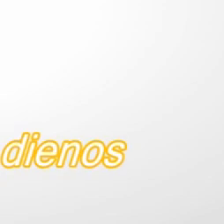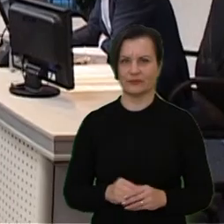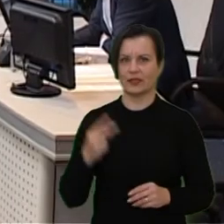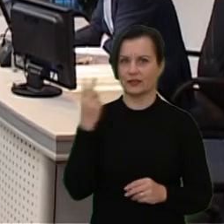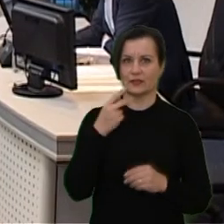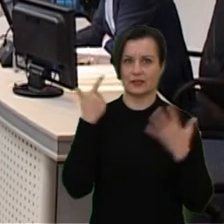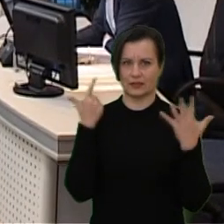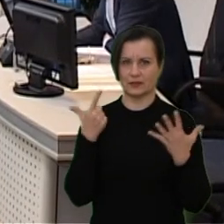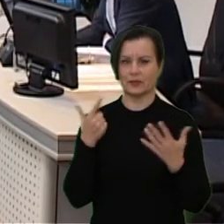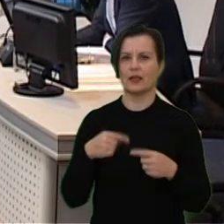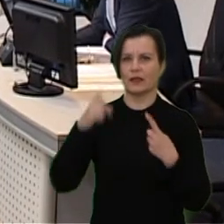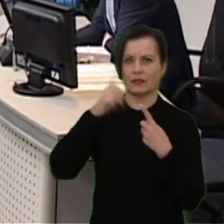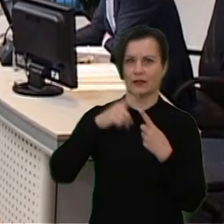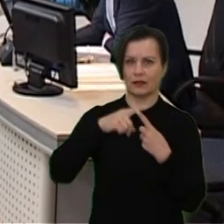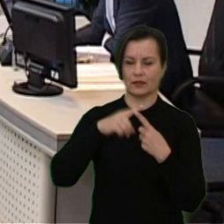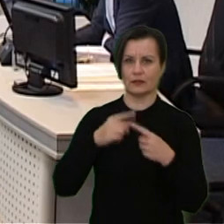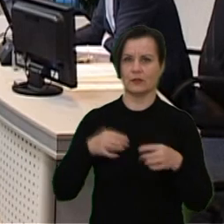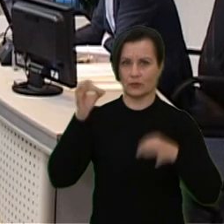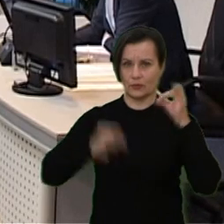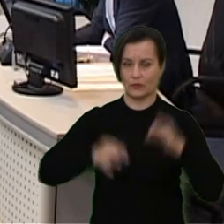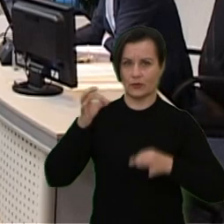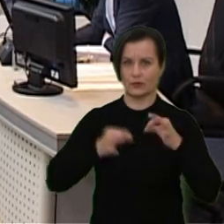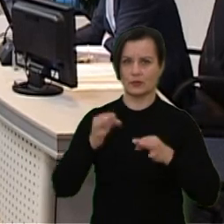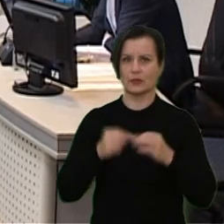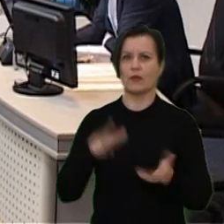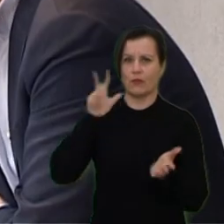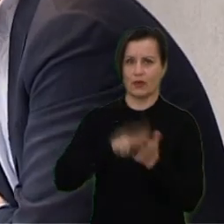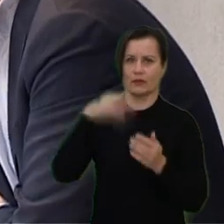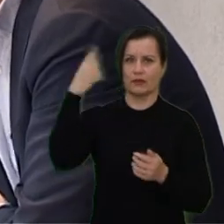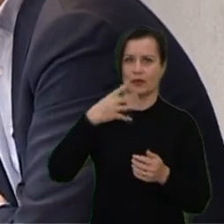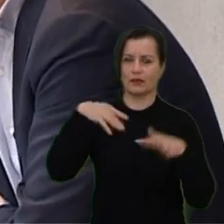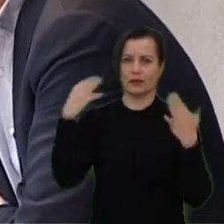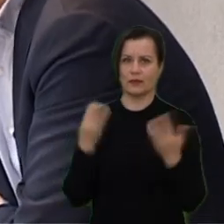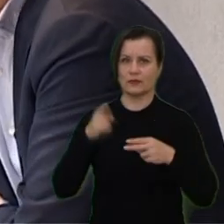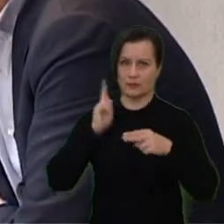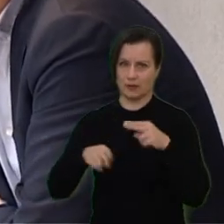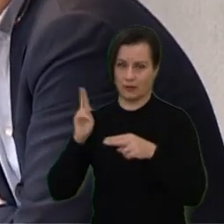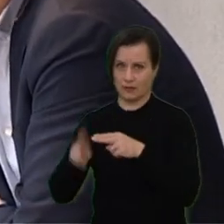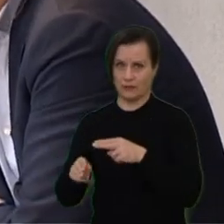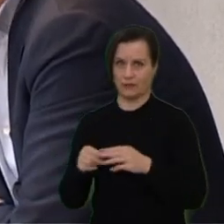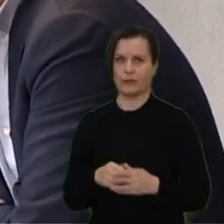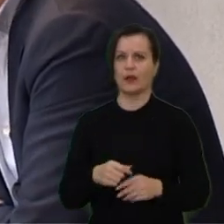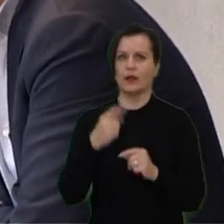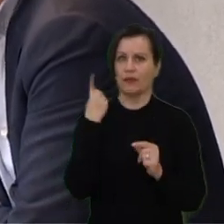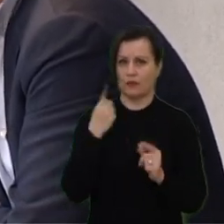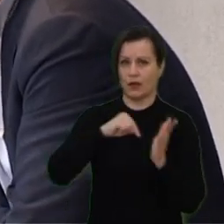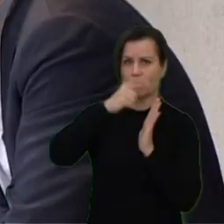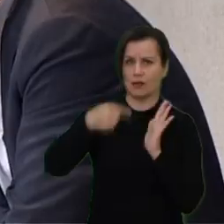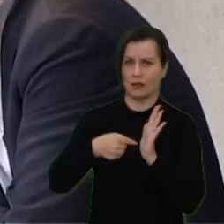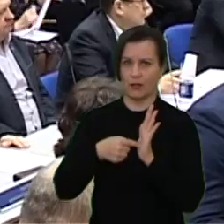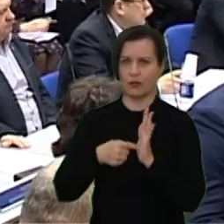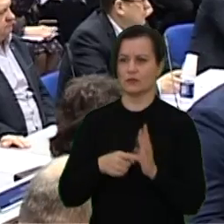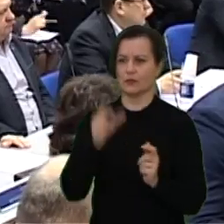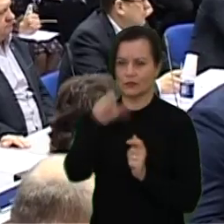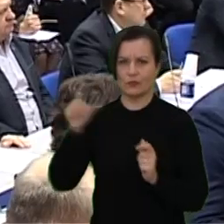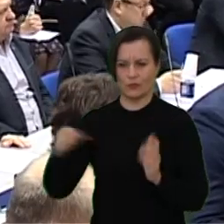27-ame rajono saivalgybės tarybos posėdėje patvirtinti 49 sprendimų projektai. Vienas klausimas